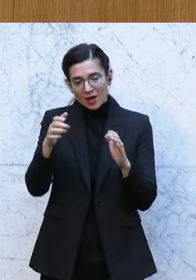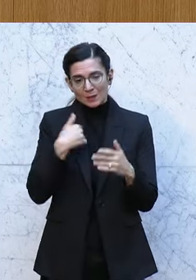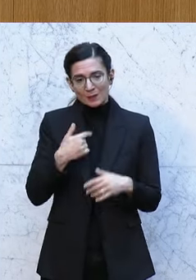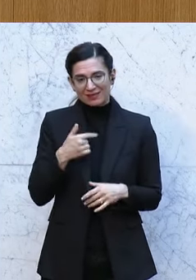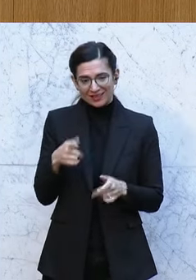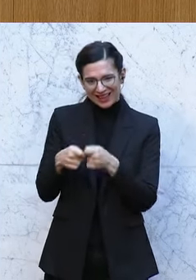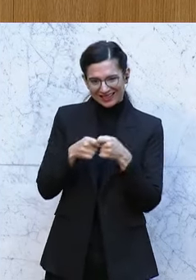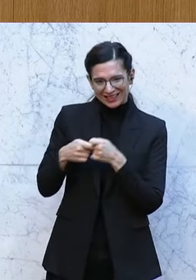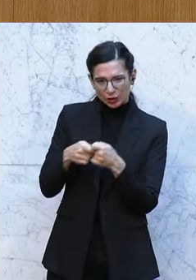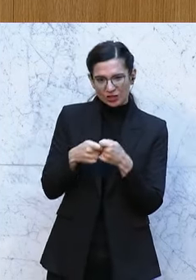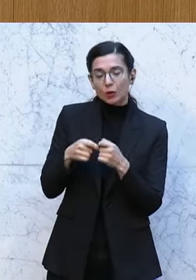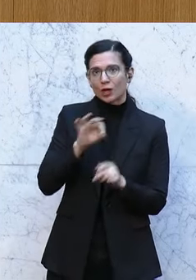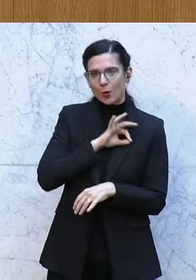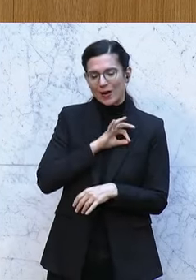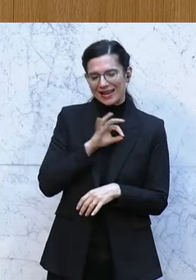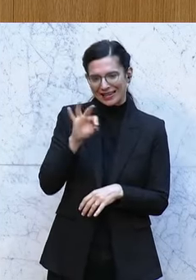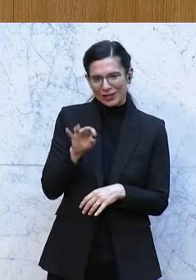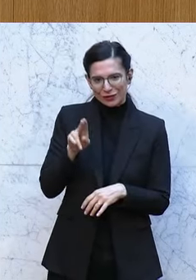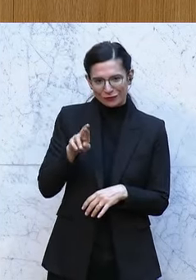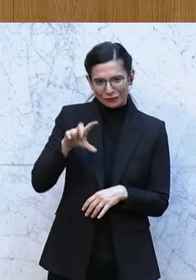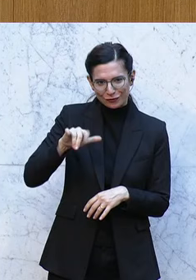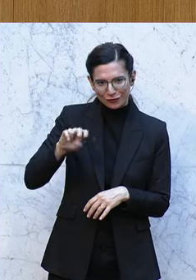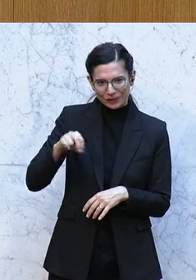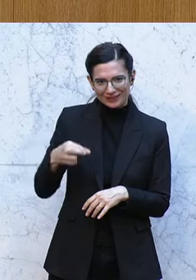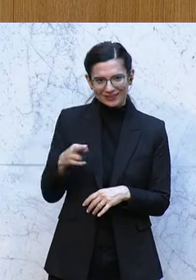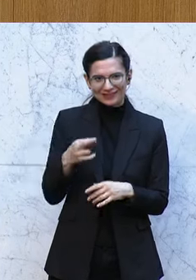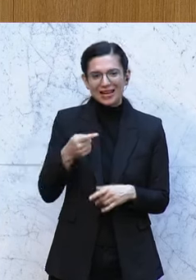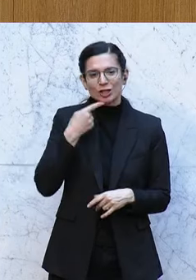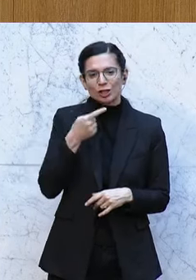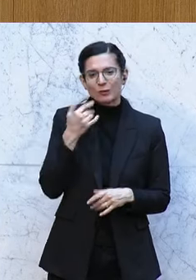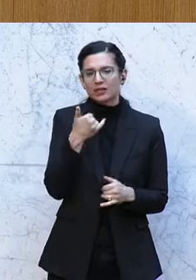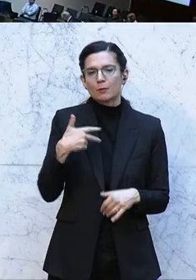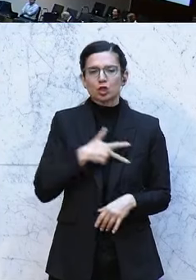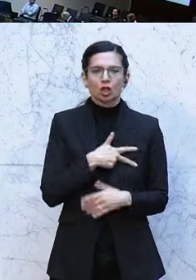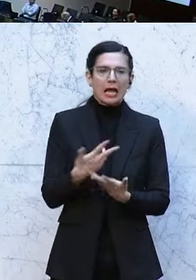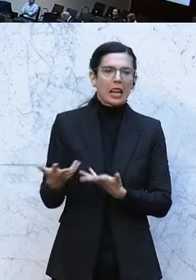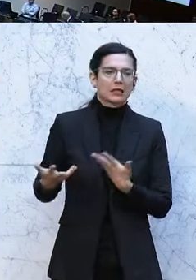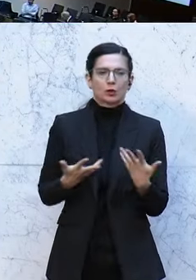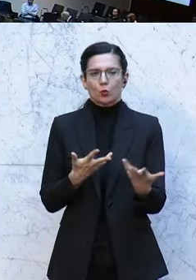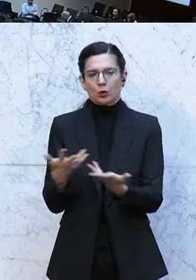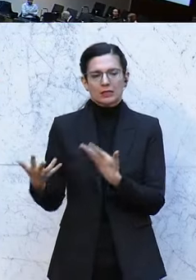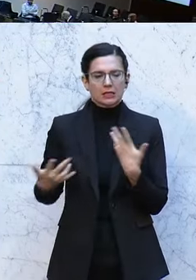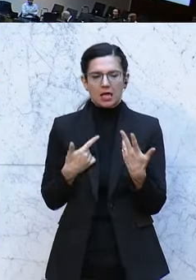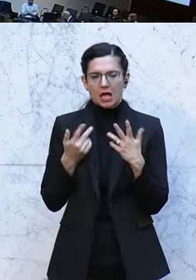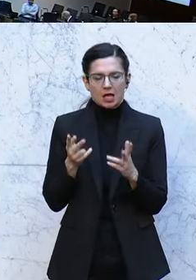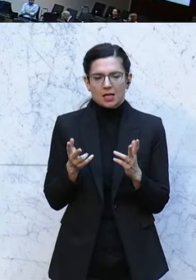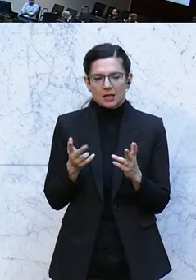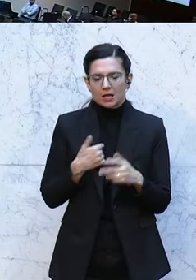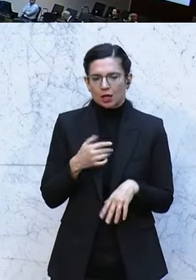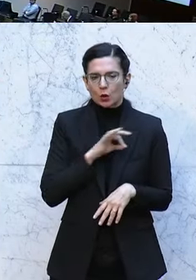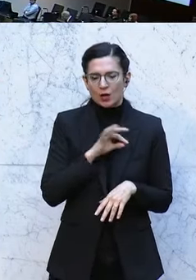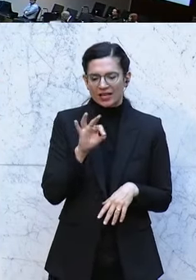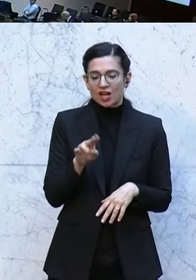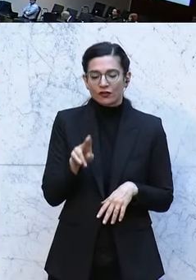Genosse Vierlinger, der Kollege Vierlinger hat ja gleich, naja, er spricht immer von Sozialismus, der Kollege